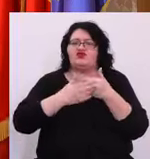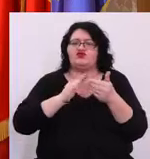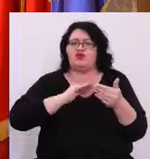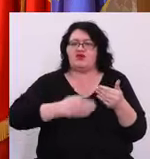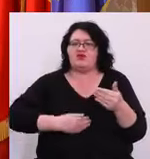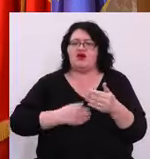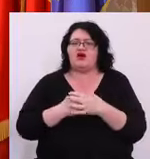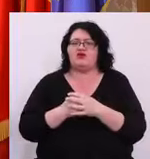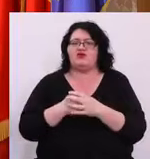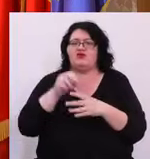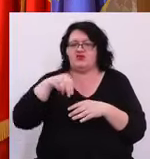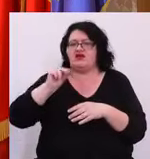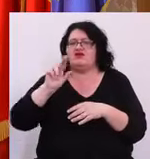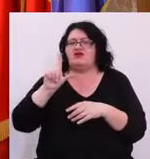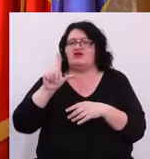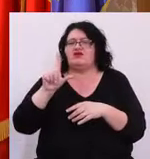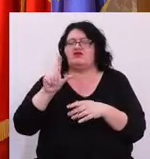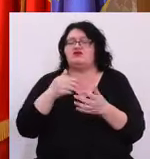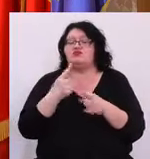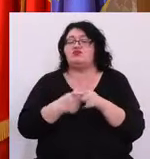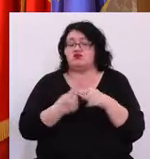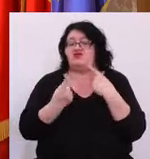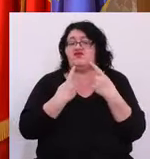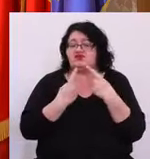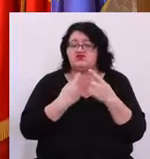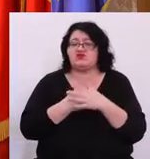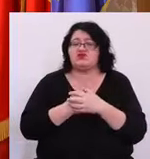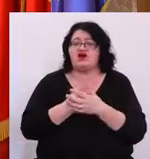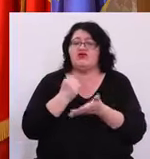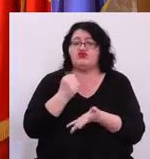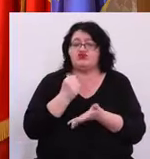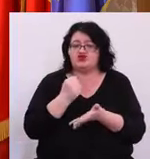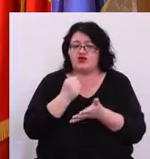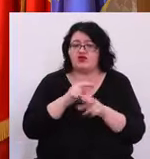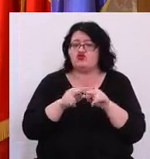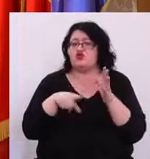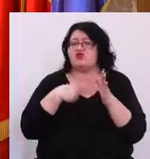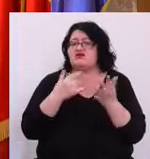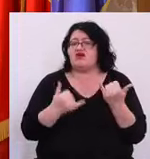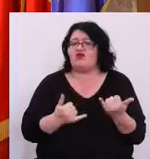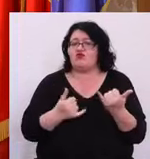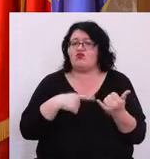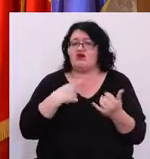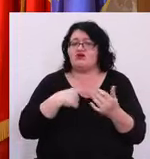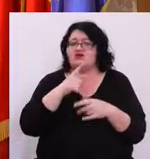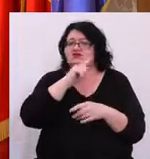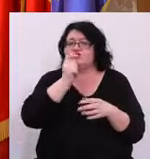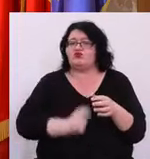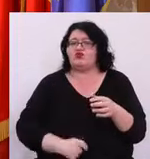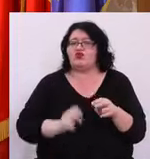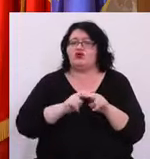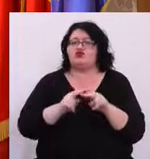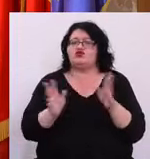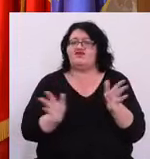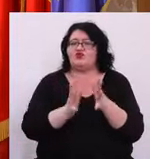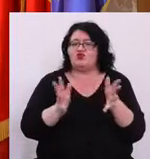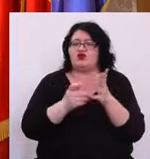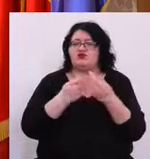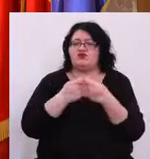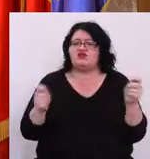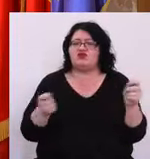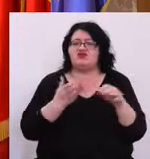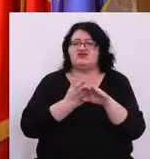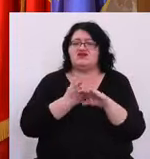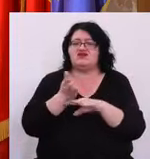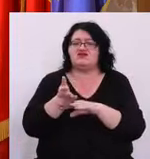vom continua aceste discuții Oricum bugetul așa cum este acum este un proiect Și vă încurajez toți